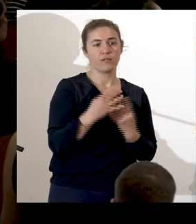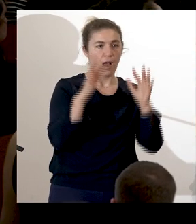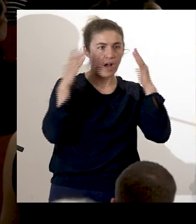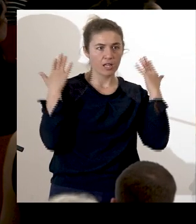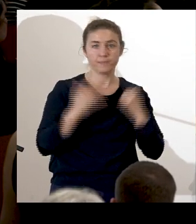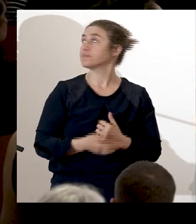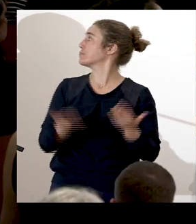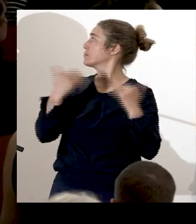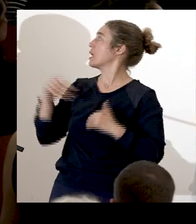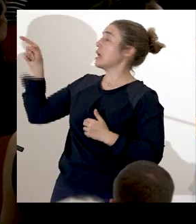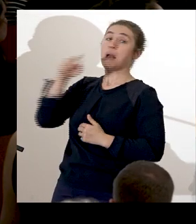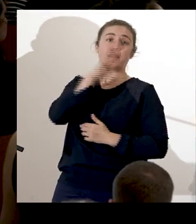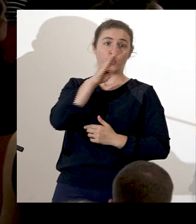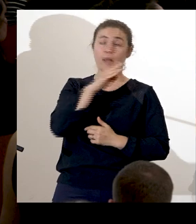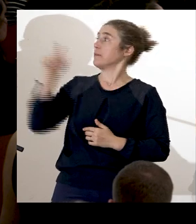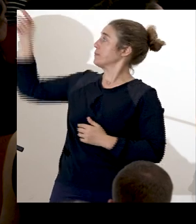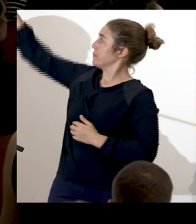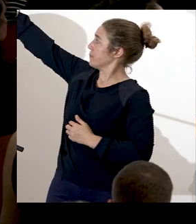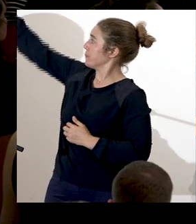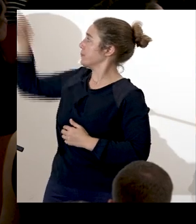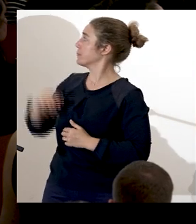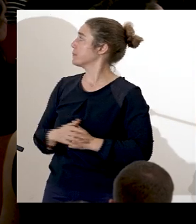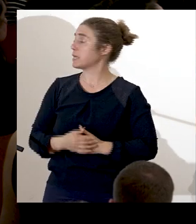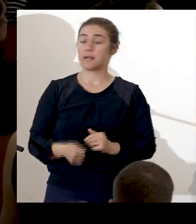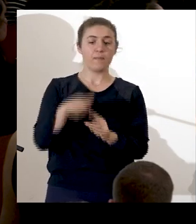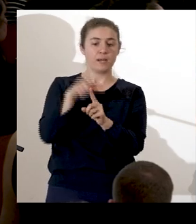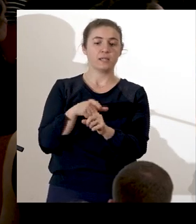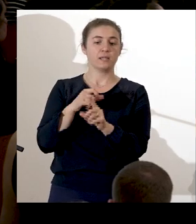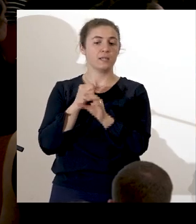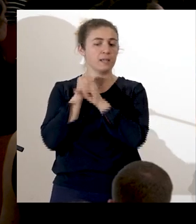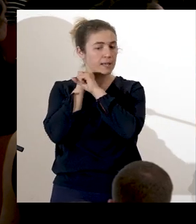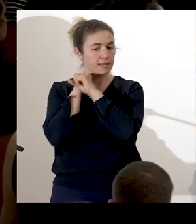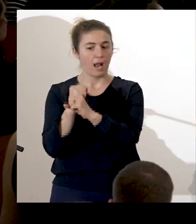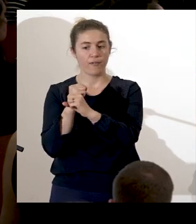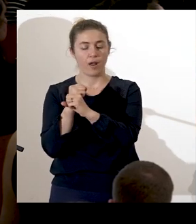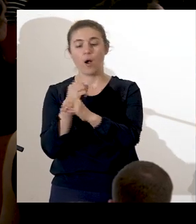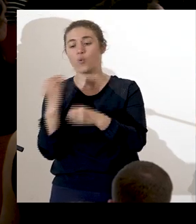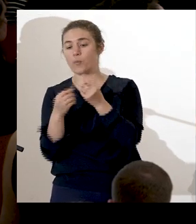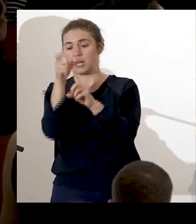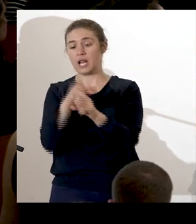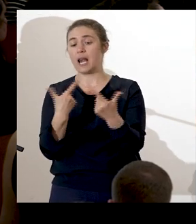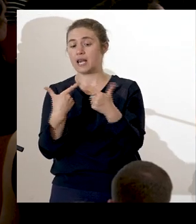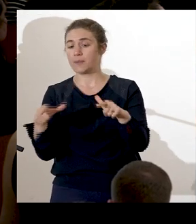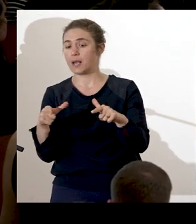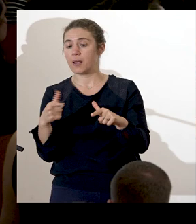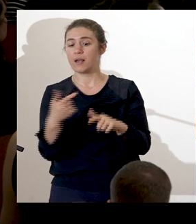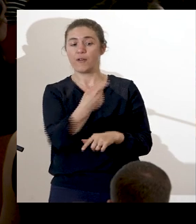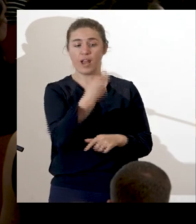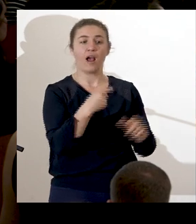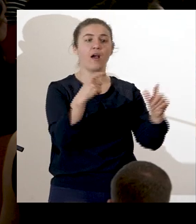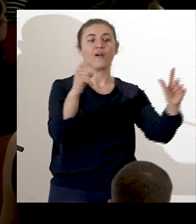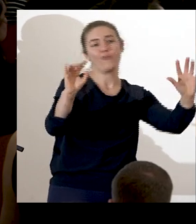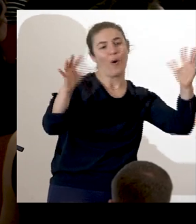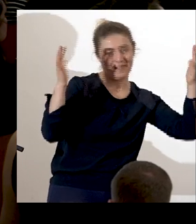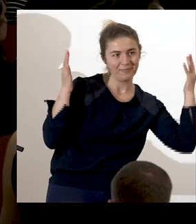Bitonnais, désignant le dépendant servile, l'esclave également, ou personne de statut libre issu des aires forestières.